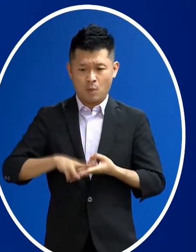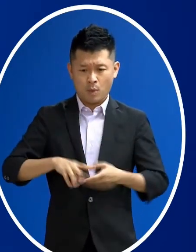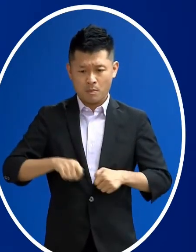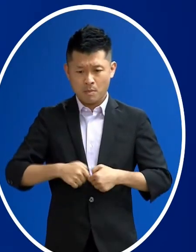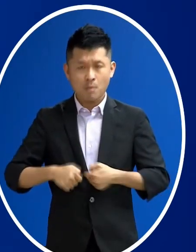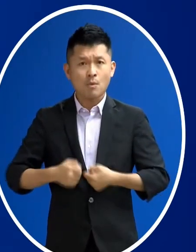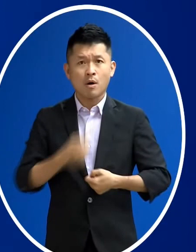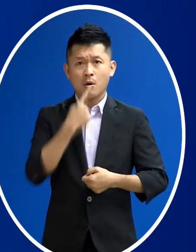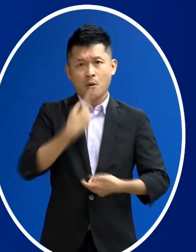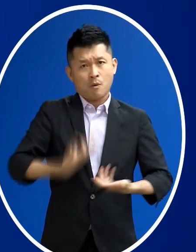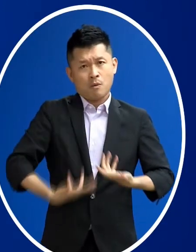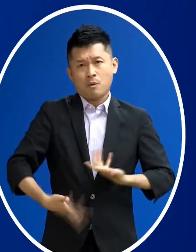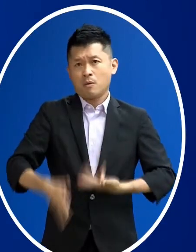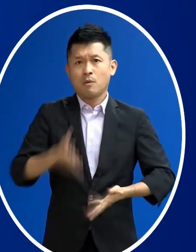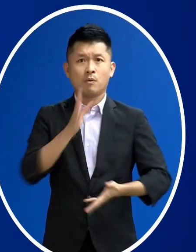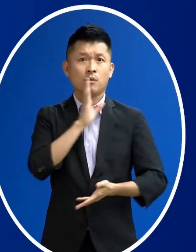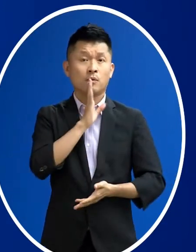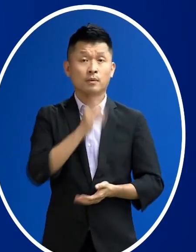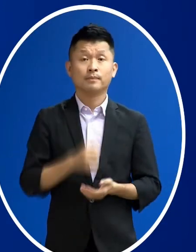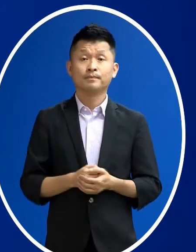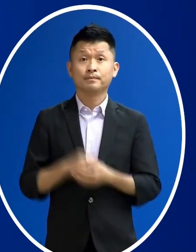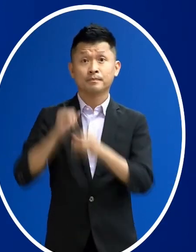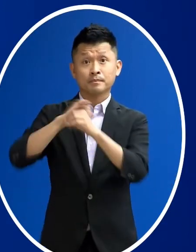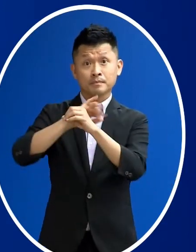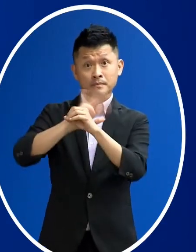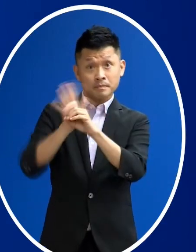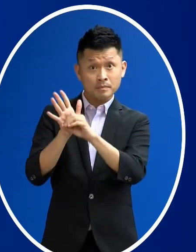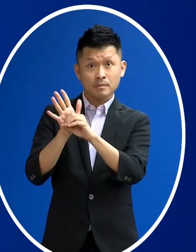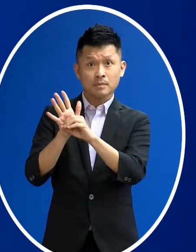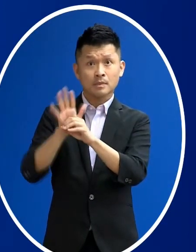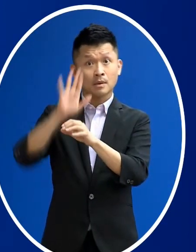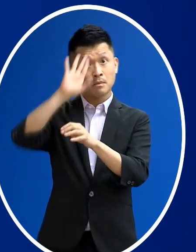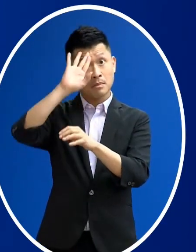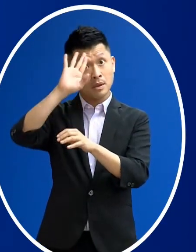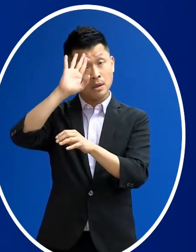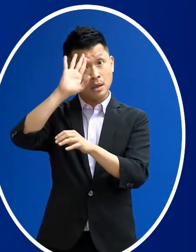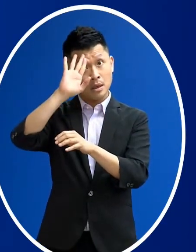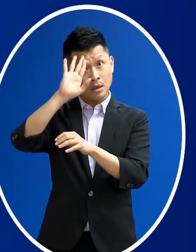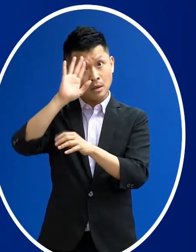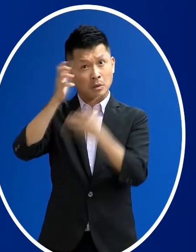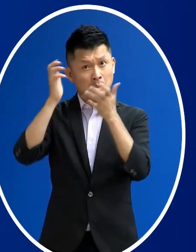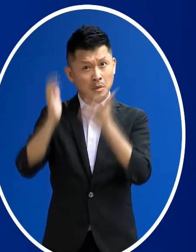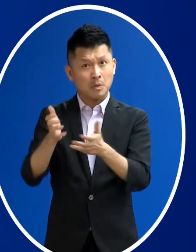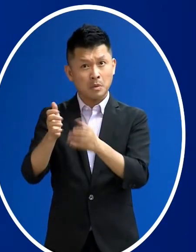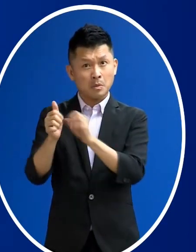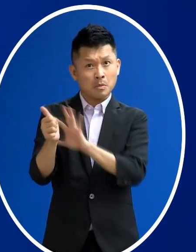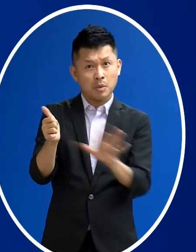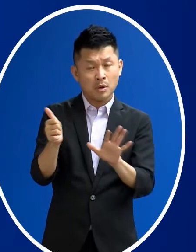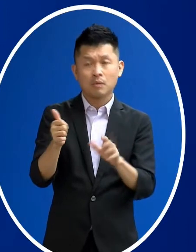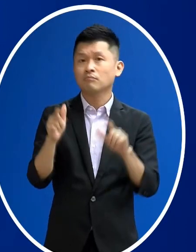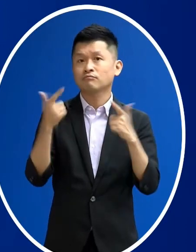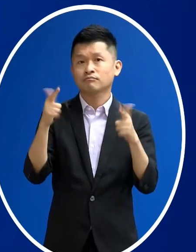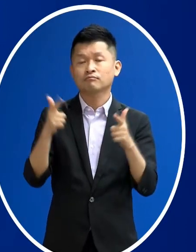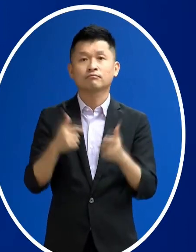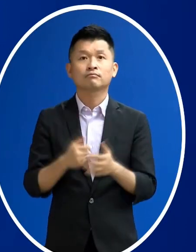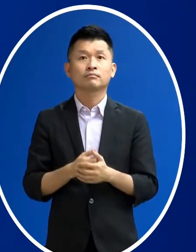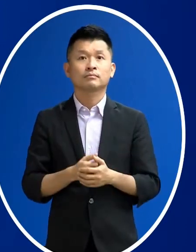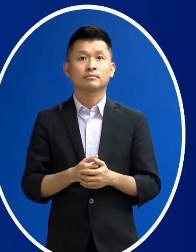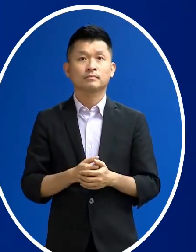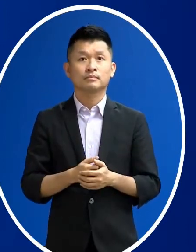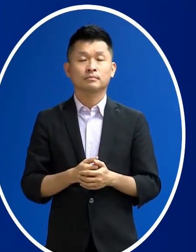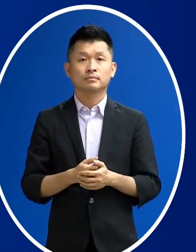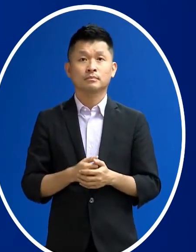血的一個情形那所以新冠並沒有列在就是說 這個最主要的死因當中 不過因為也是有列在